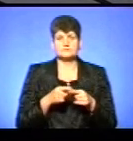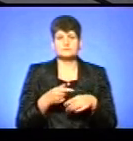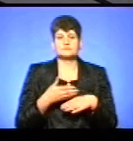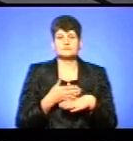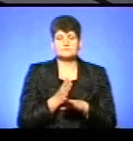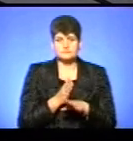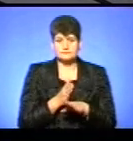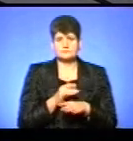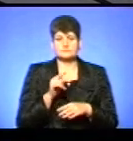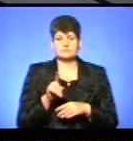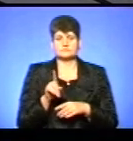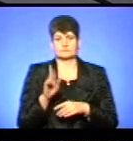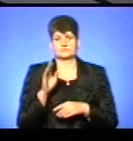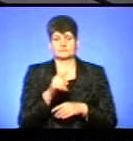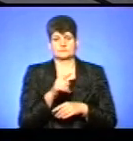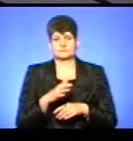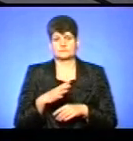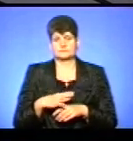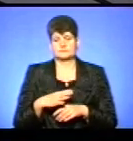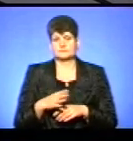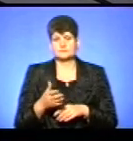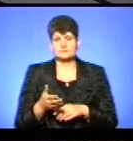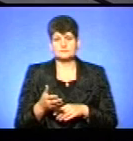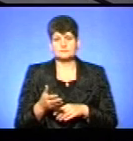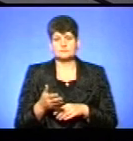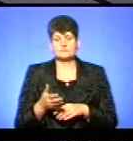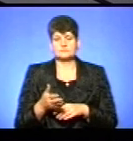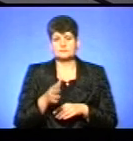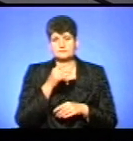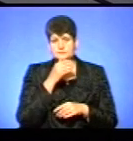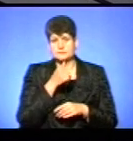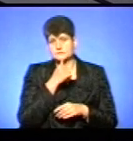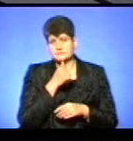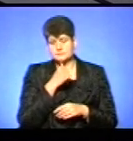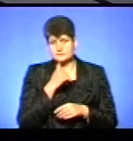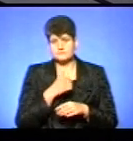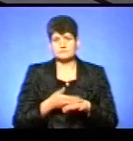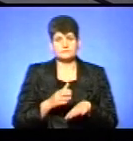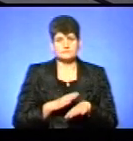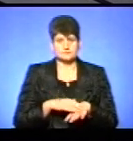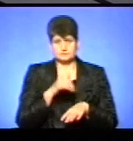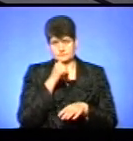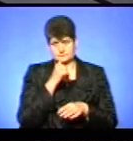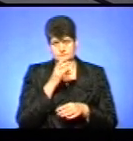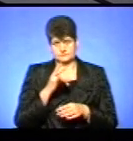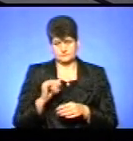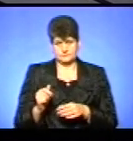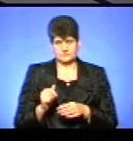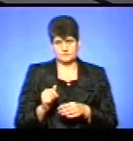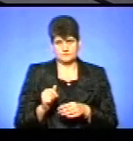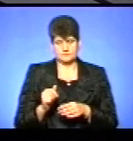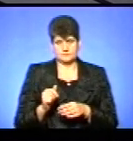про те, що їх чекають часи випробувань, складних випробувань, що